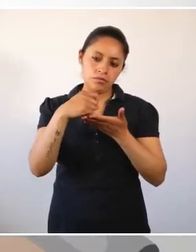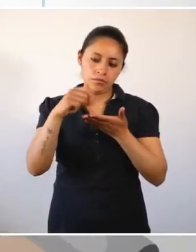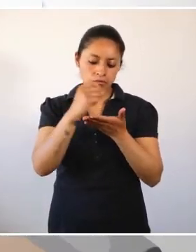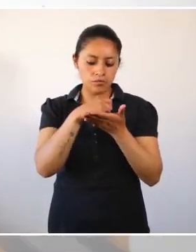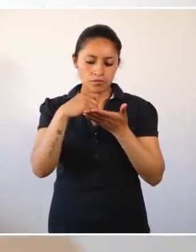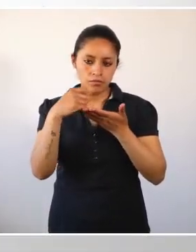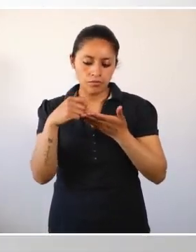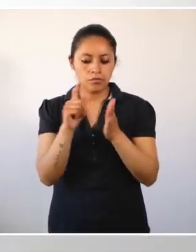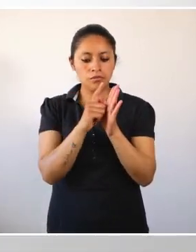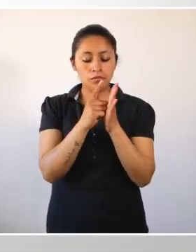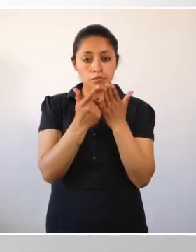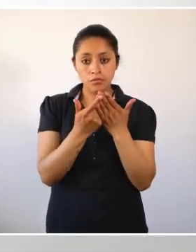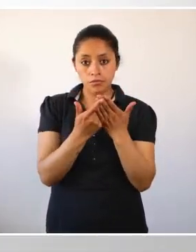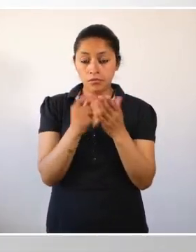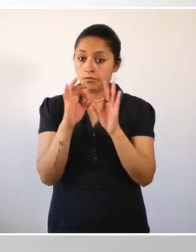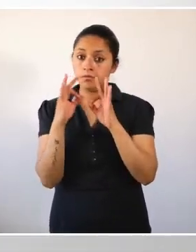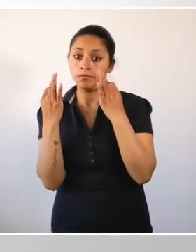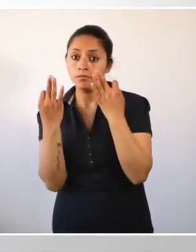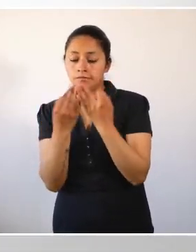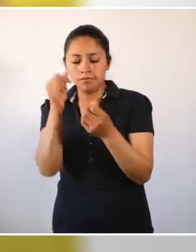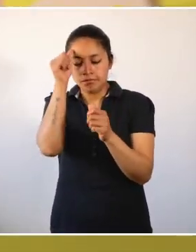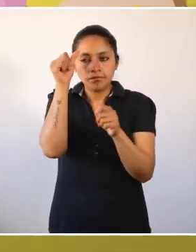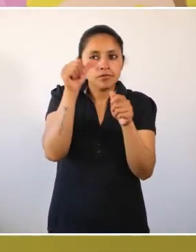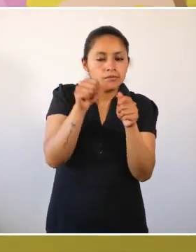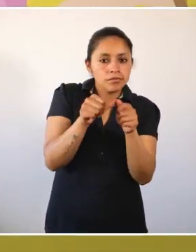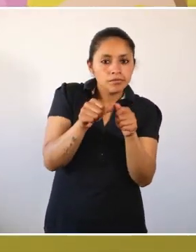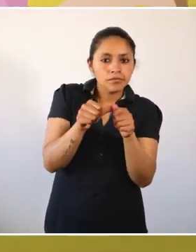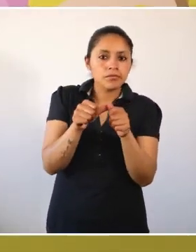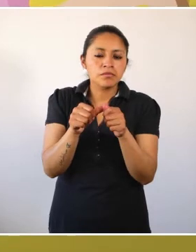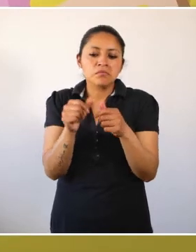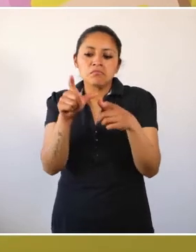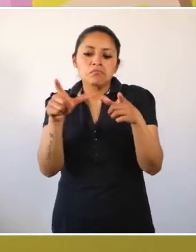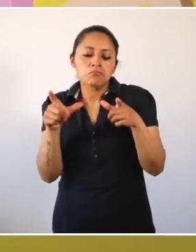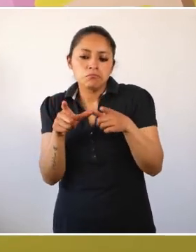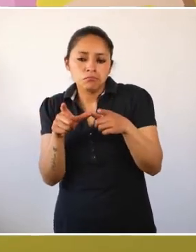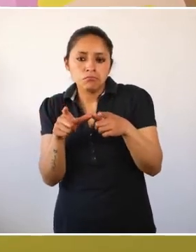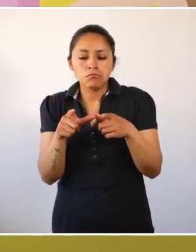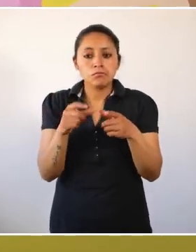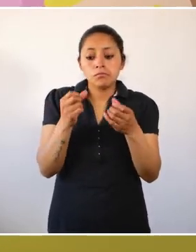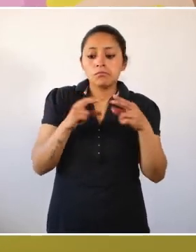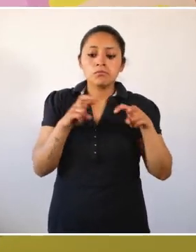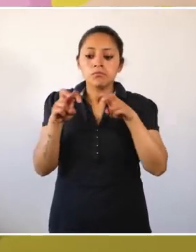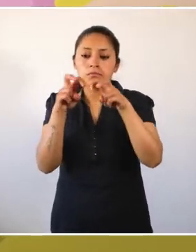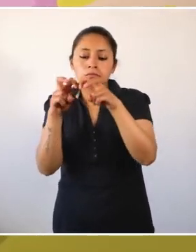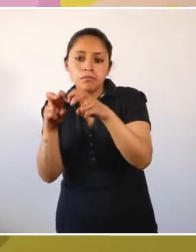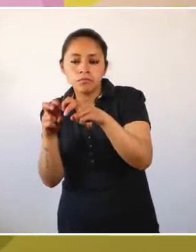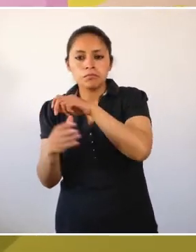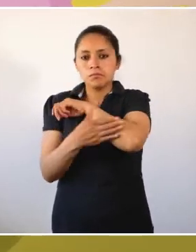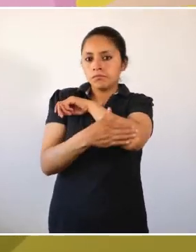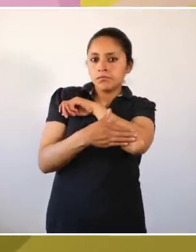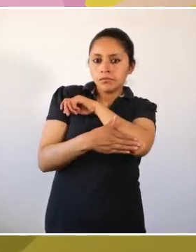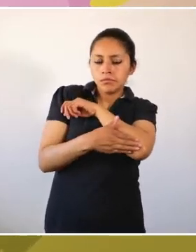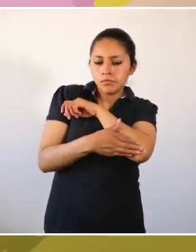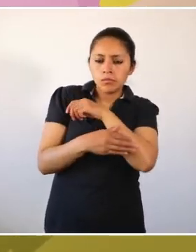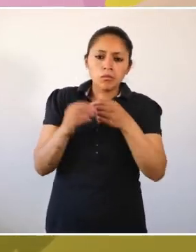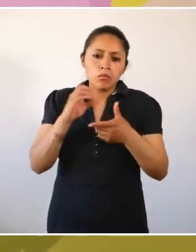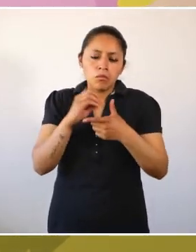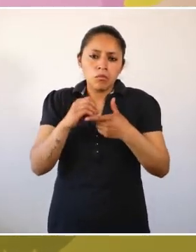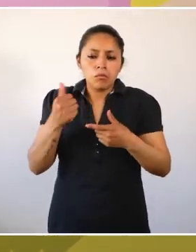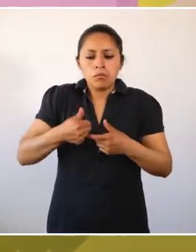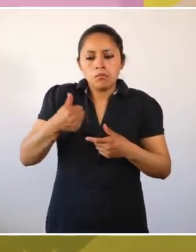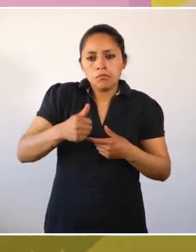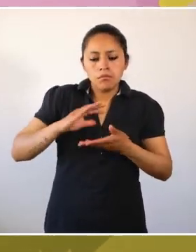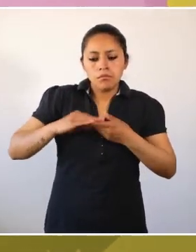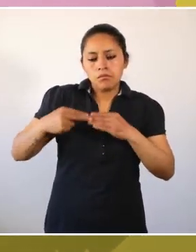wawitach historia puri ninta kjelkana, manarak pakari shaktin, ima inakarka, maipitak pakarin, maichikatak besarka, cha imanta